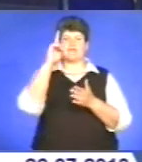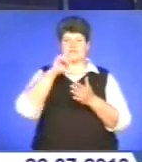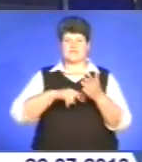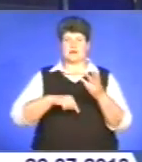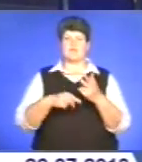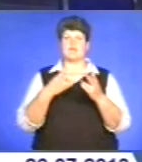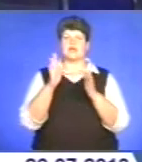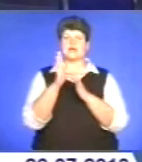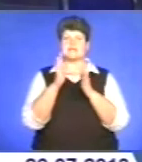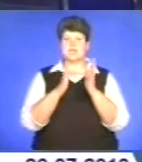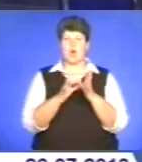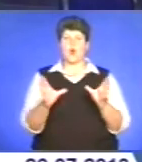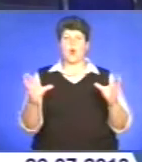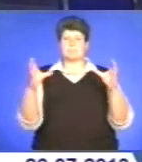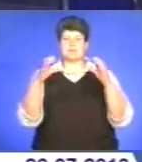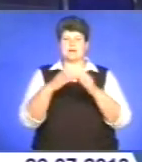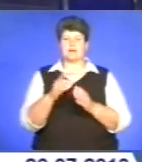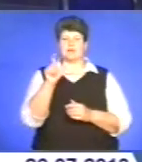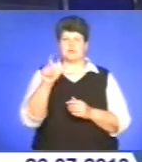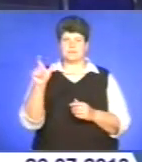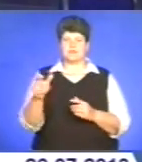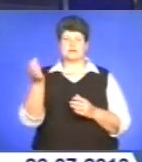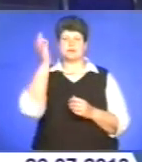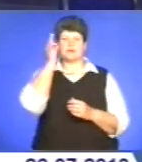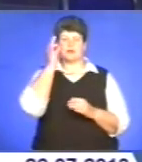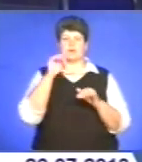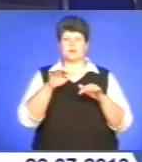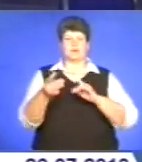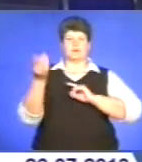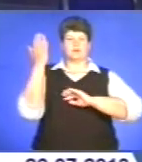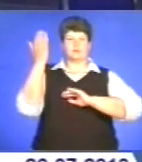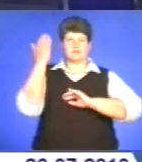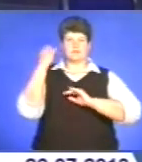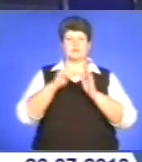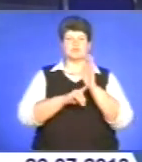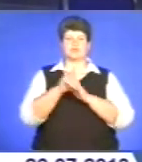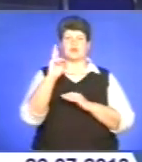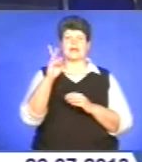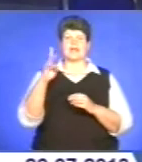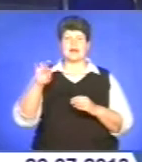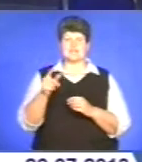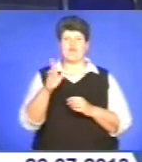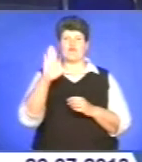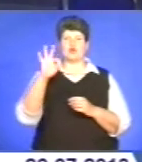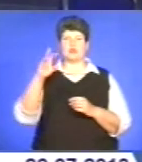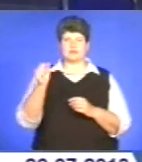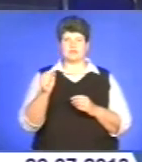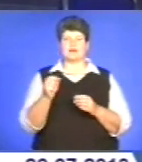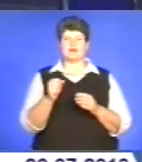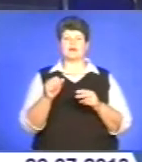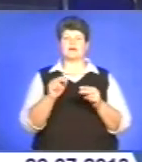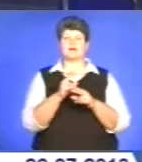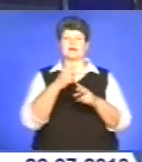громаду. Згадали і події 1025-літньої давності. Спершу князь Володимир хрестив 12 своїх